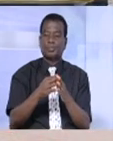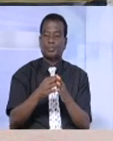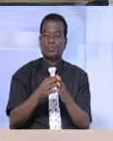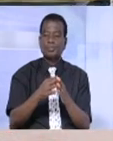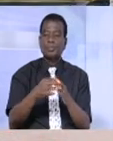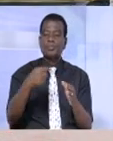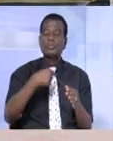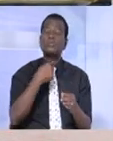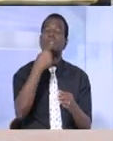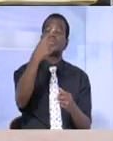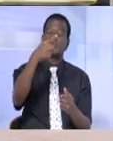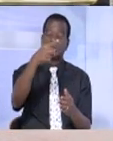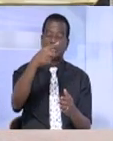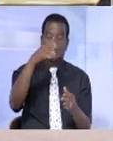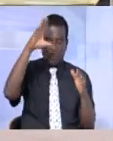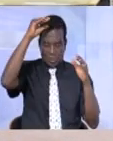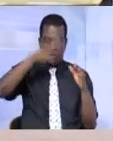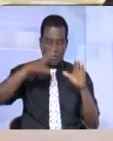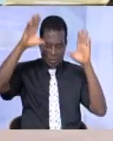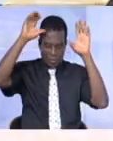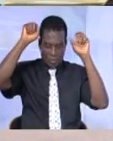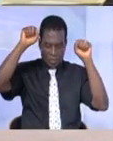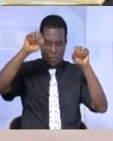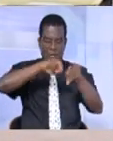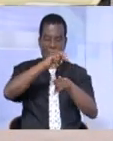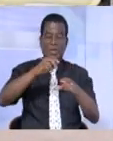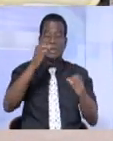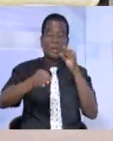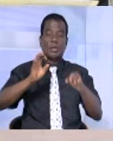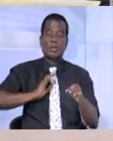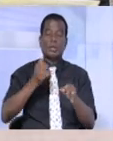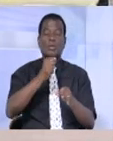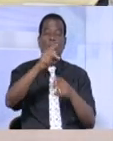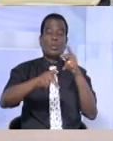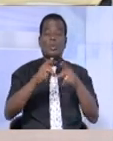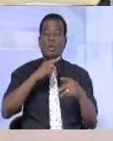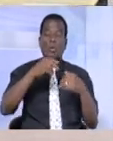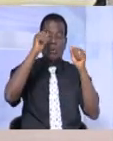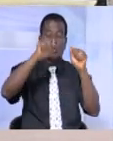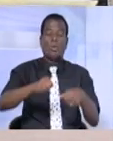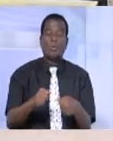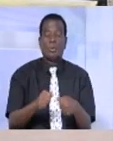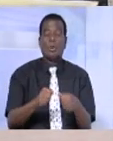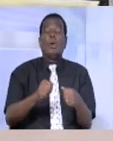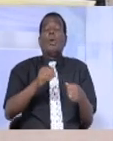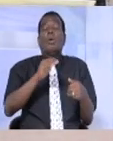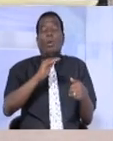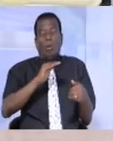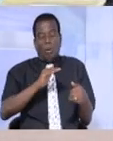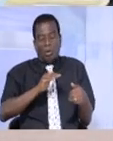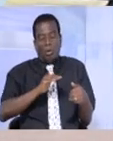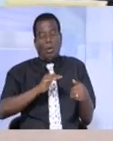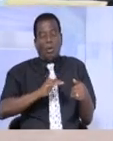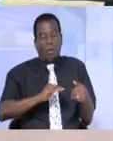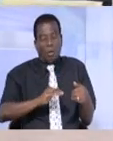Je puis l'affirmer, Excellence M. le Président de la République, si nos populations ont pu surmonter, comme on a pu le constater, assez